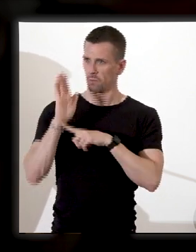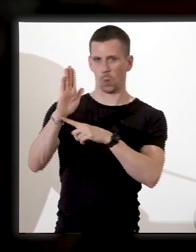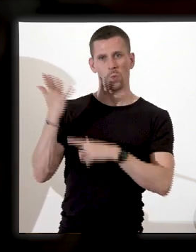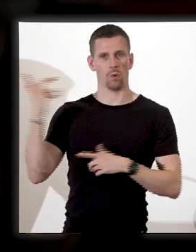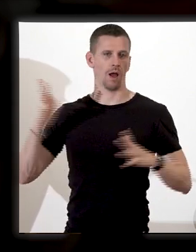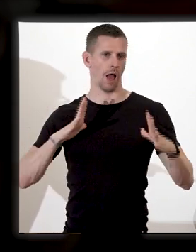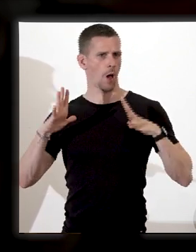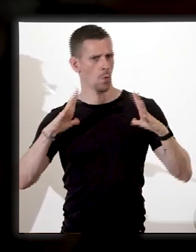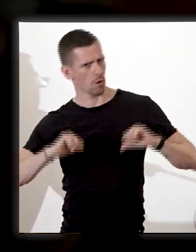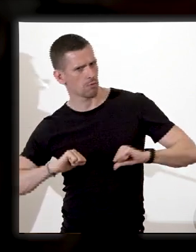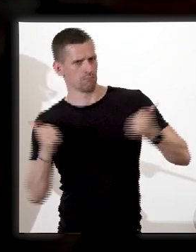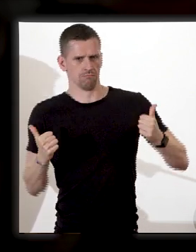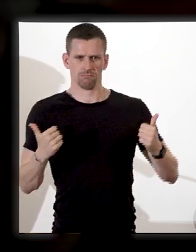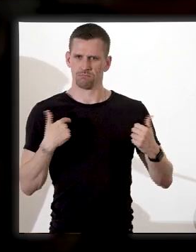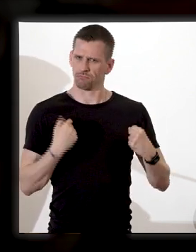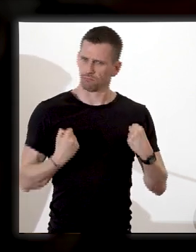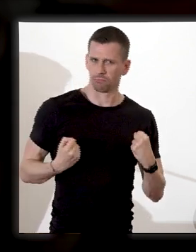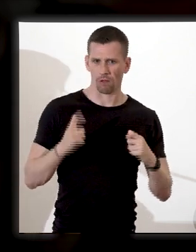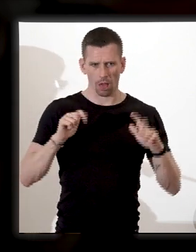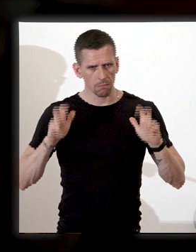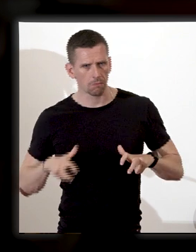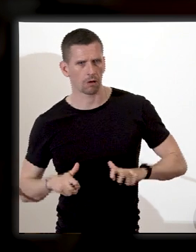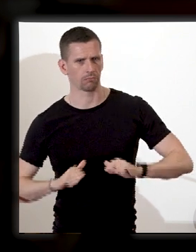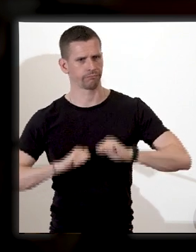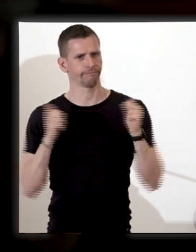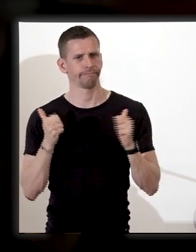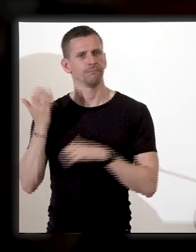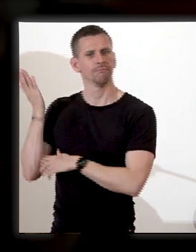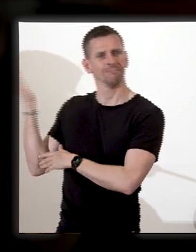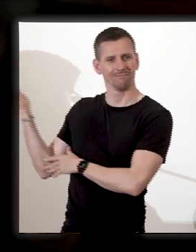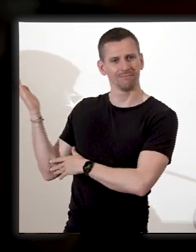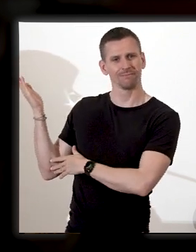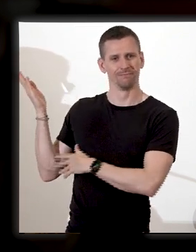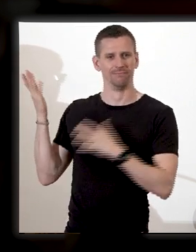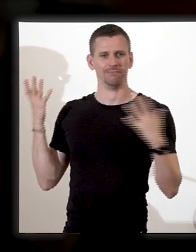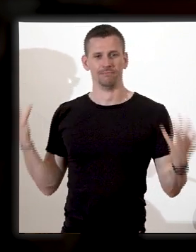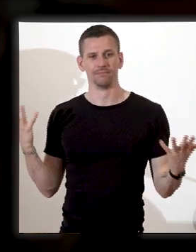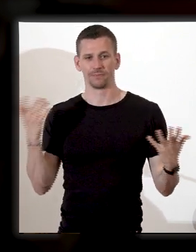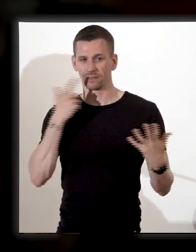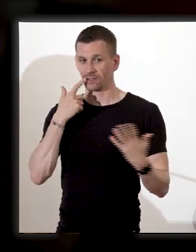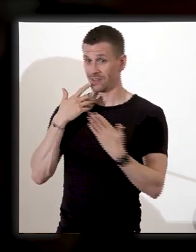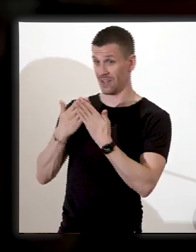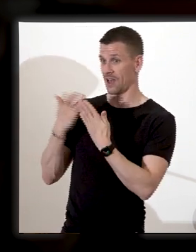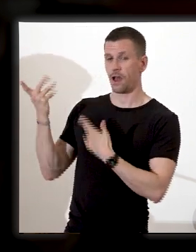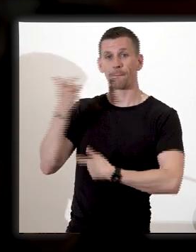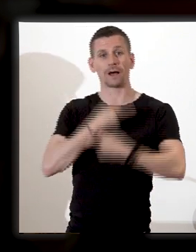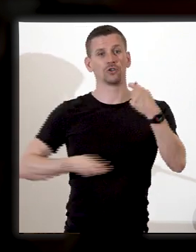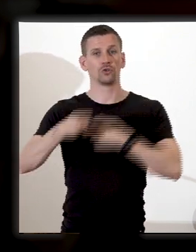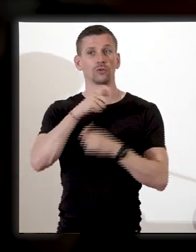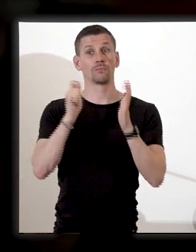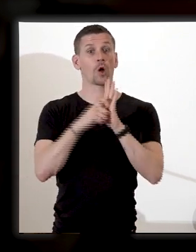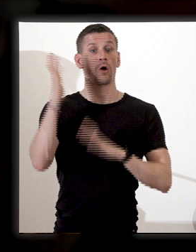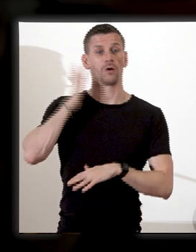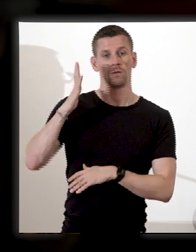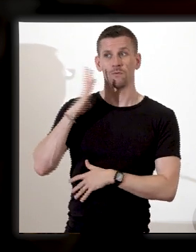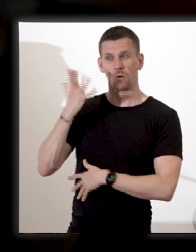force surhumaine illustrent parfaitement ce que les marchands d'esclaves appellent à cette époque des noires pièces d'Inde, c'est-à-dire